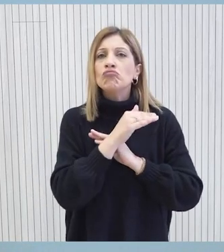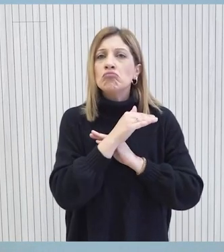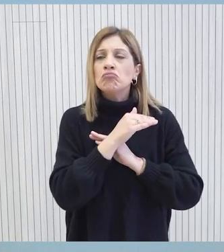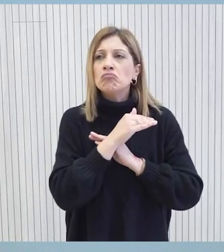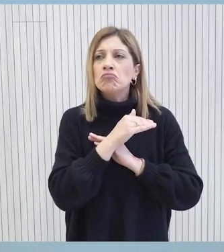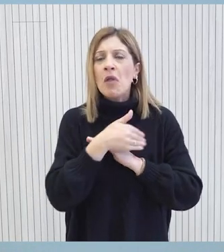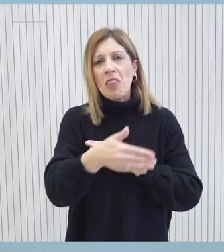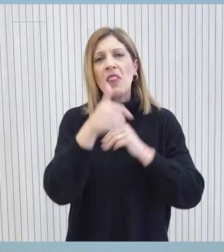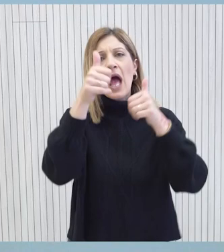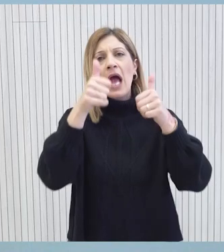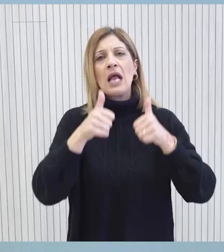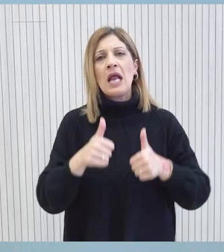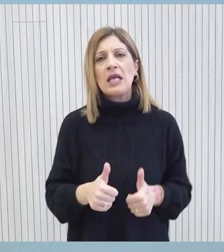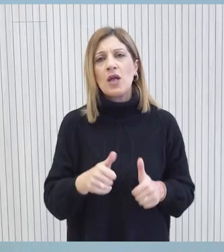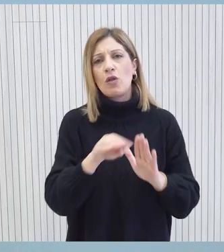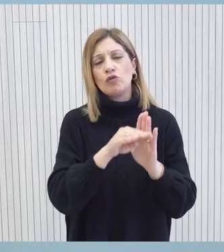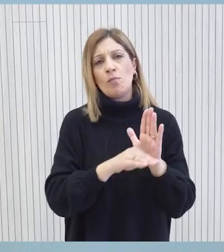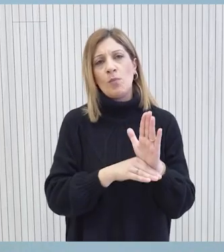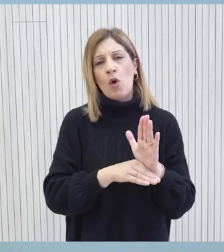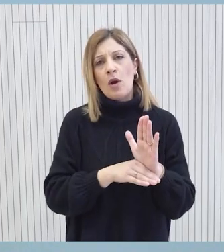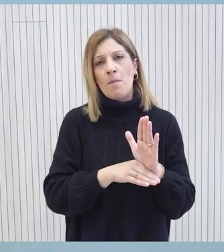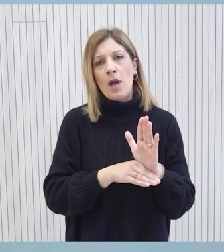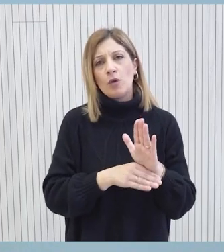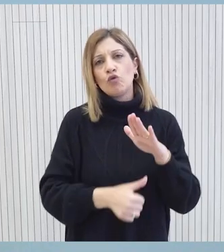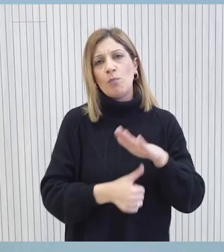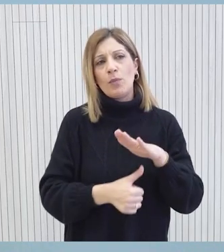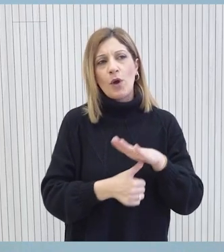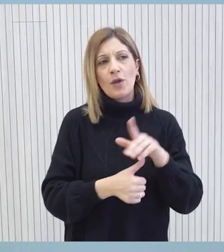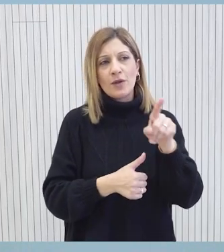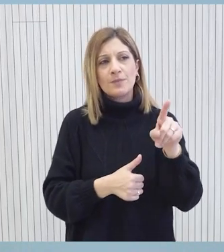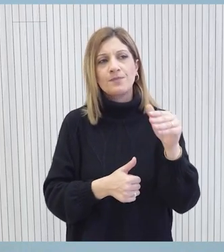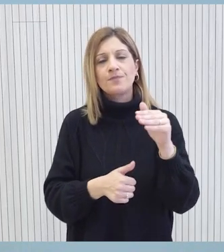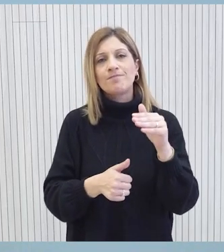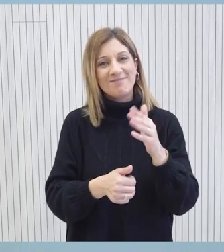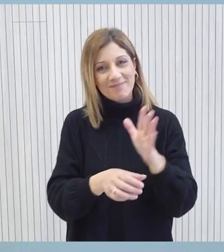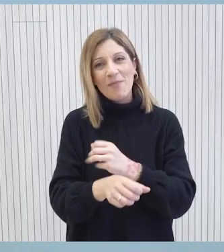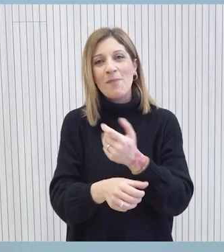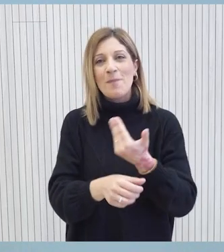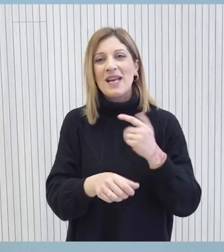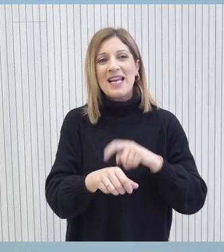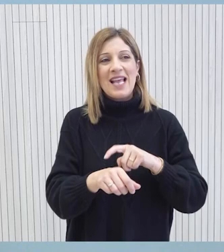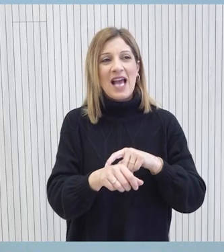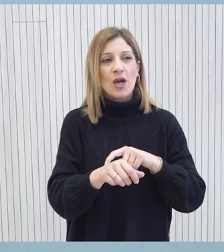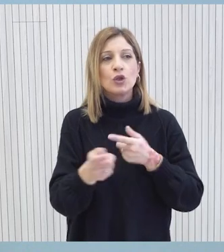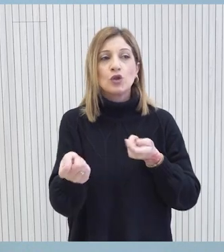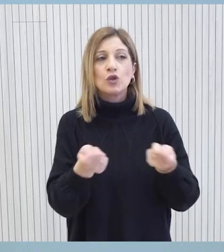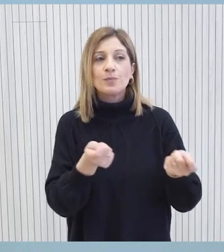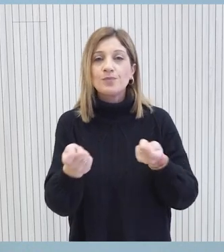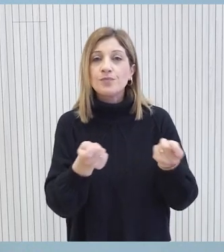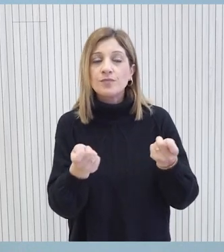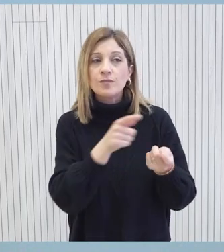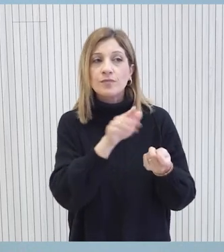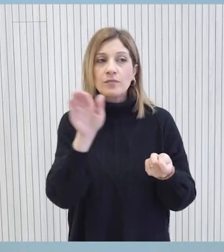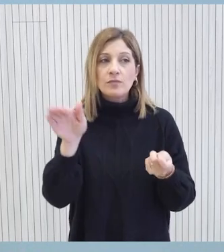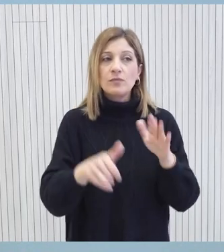Θα ανακοινωθούν όπως ανακοινώνει το πρόγραμμα του πρόεδρου της Δημοκρατίας. Με πρόλαβε μου, Ανδρέας Ελέφερνα, αν αφατήκεται στον συντονισμό μεταξύ